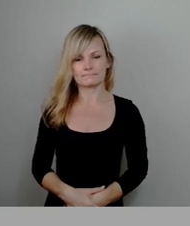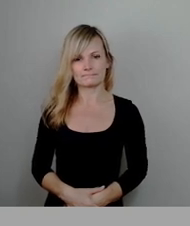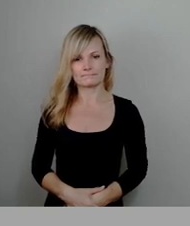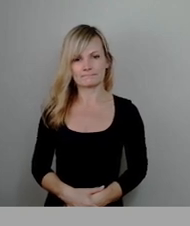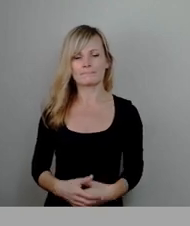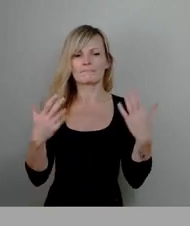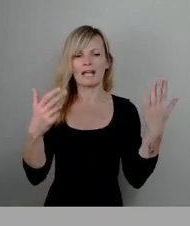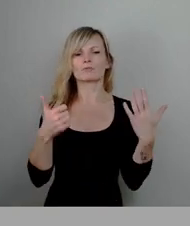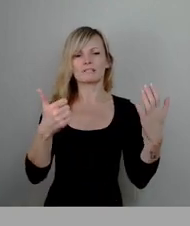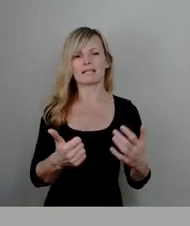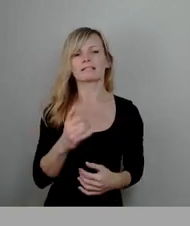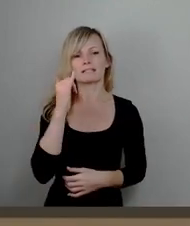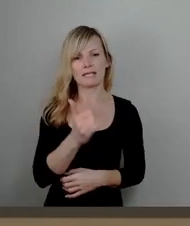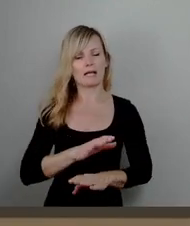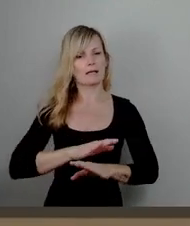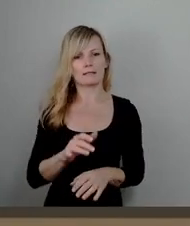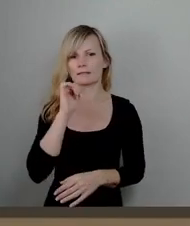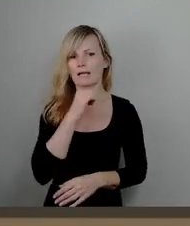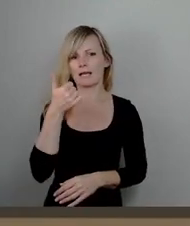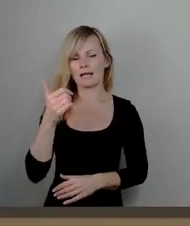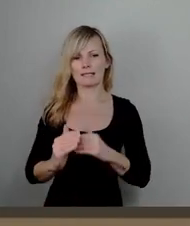68 Ja, Stimmen, keine Nein, eine Enthaltung, damit zugeschlossen.